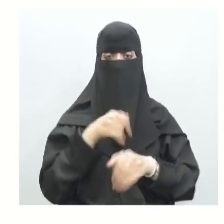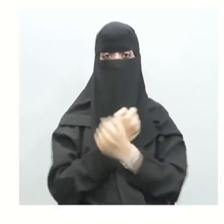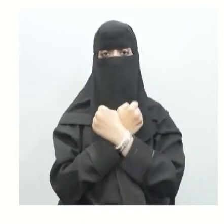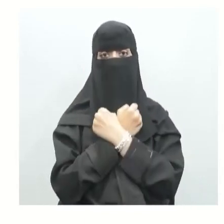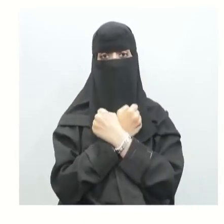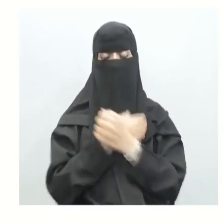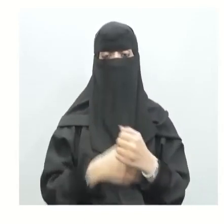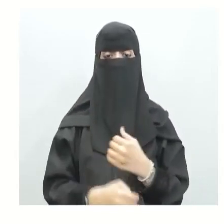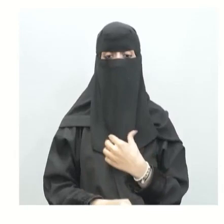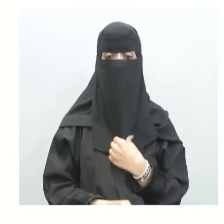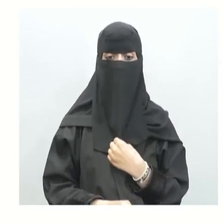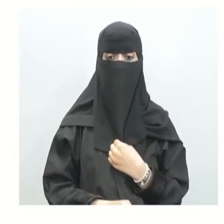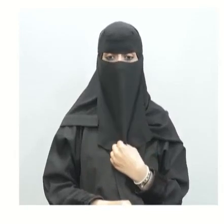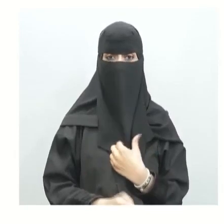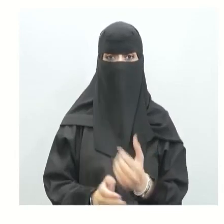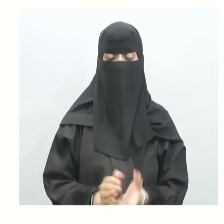الهيكلي